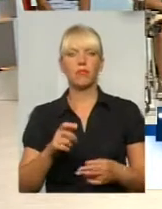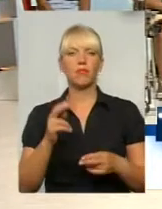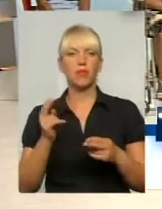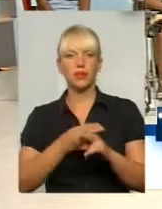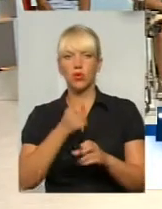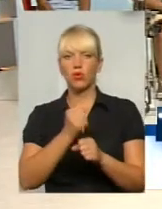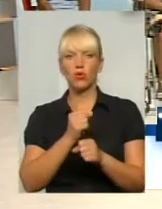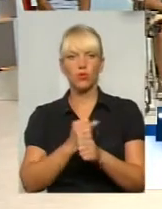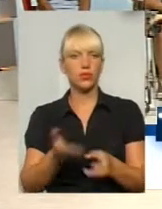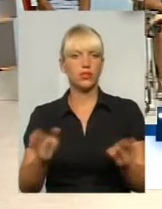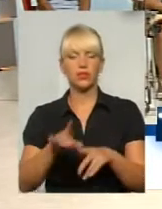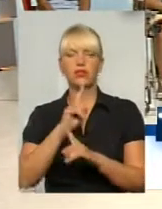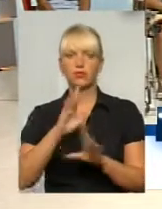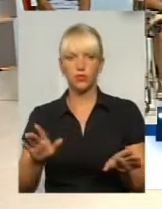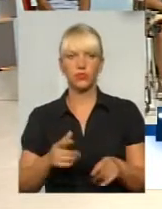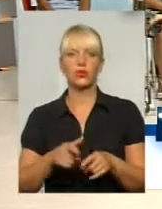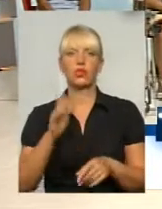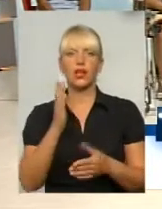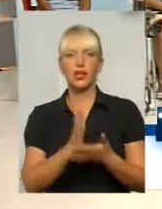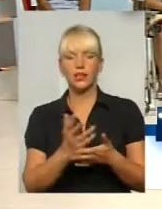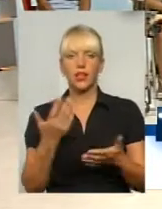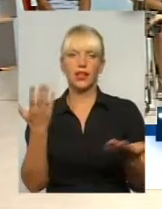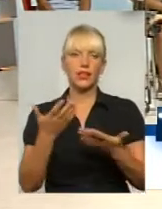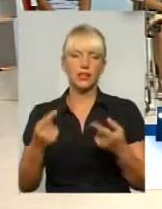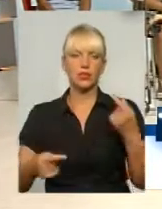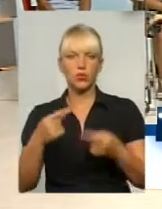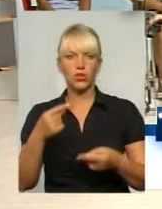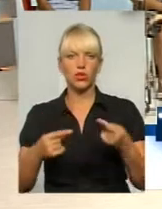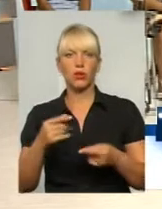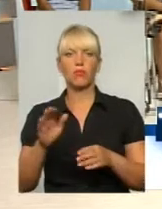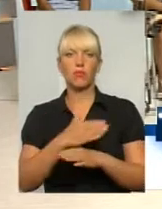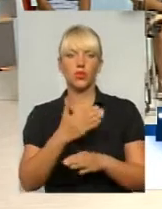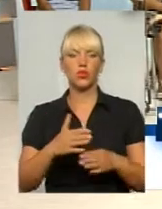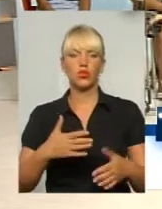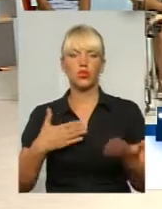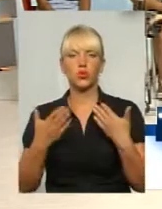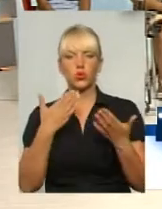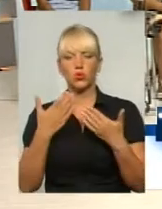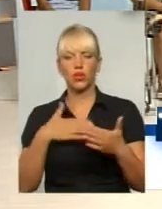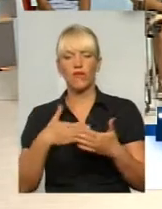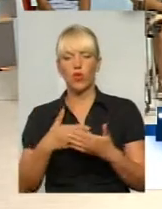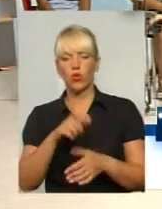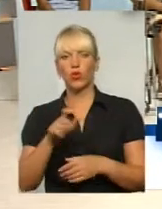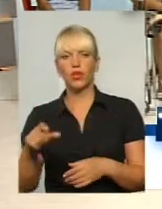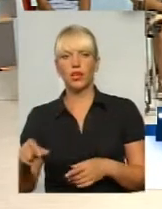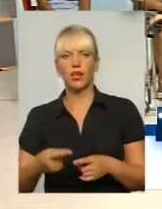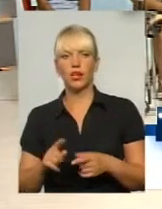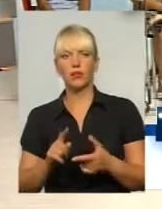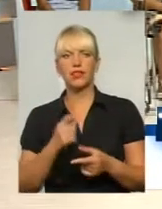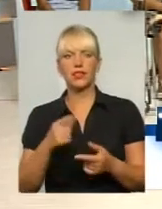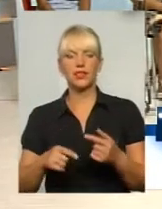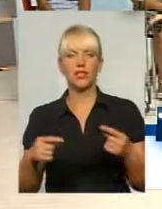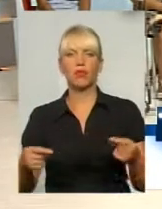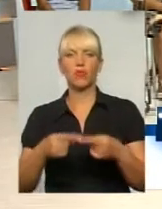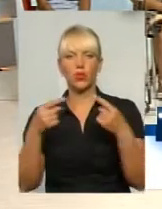є певні якісь протиріччя в стосунках між волонтерами та нашими комунальними працівниками. Але ці протиріччя, вони